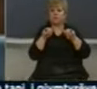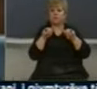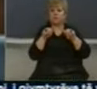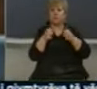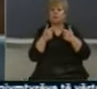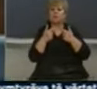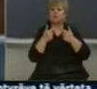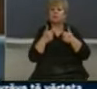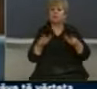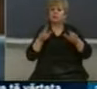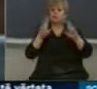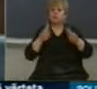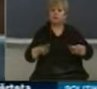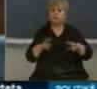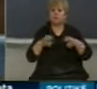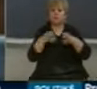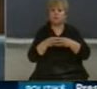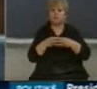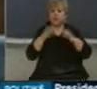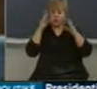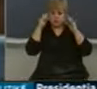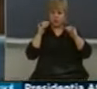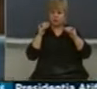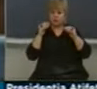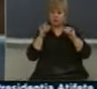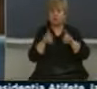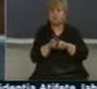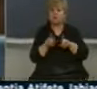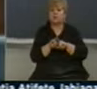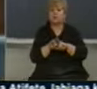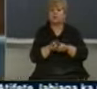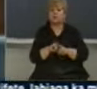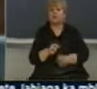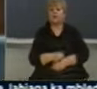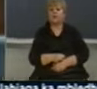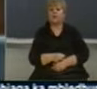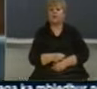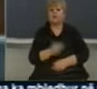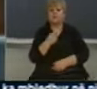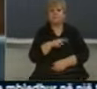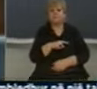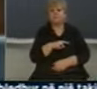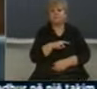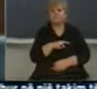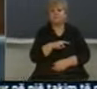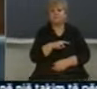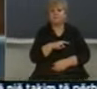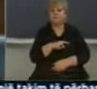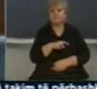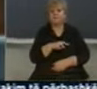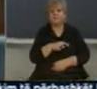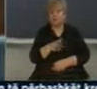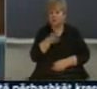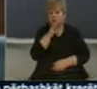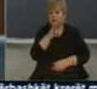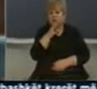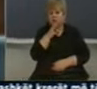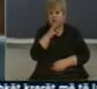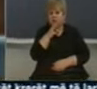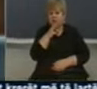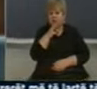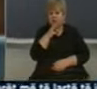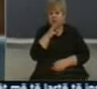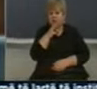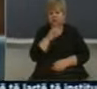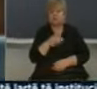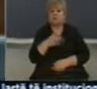kjo drejt që edhe komuniteti e gjithë janë të ketë apsirë medjale mirë po fatë ketë sesh dhere me sot me gjithë kërkeset dhe përrashtruar për një ta këndë të